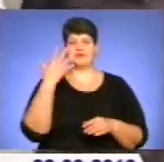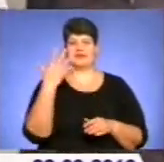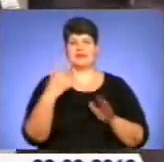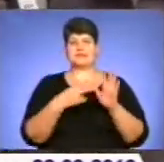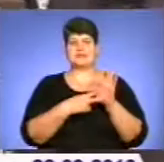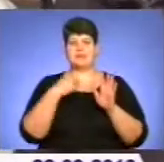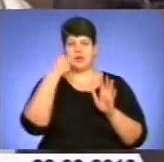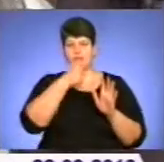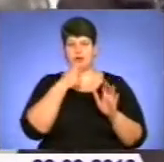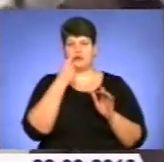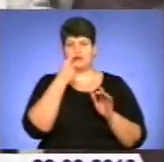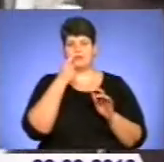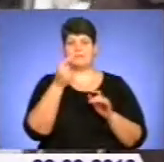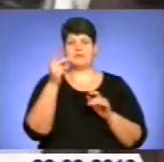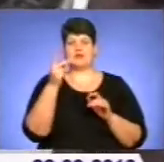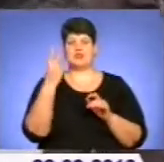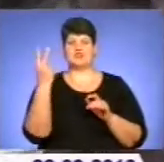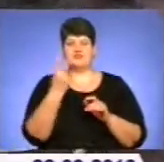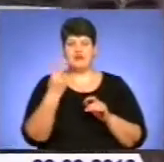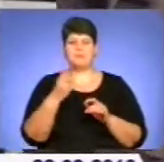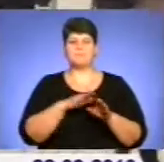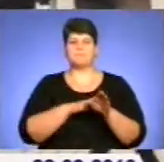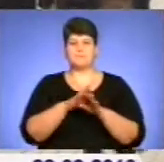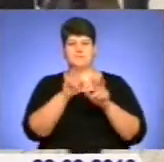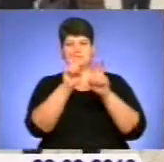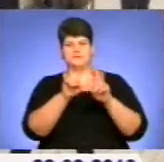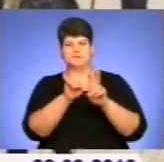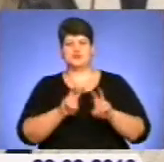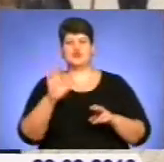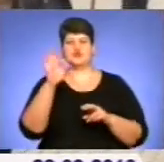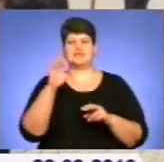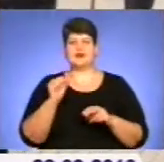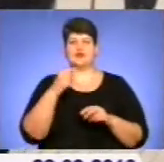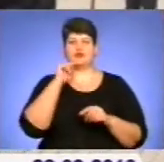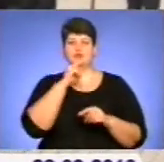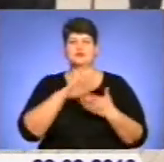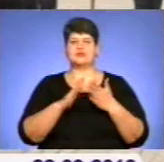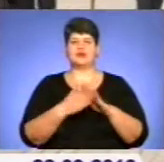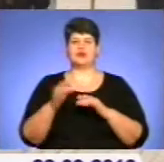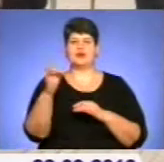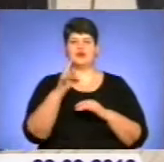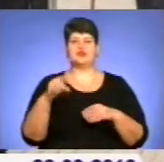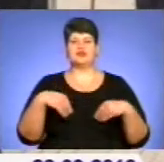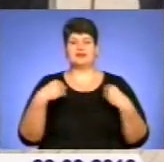найближчі ж півтора-два фахівці проведуть повний аналіз соціально-економічного стану регіонів щодо надання якісних адміністративних,